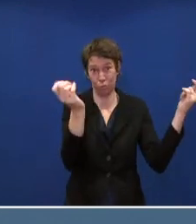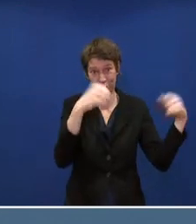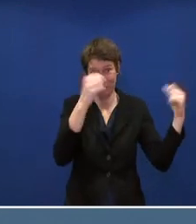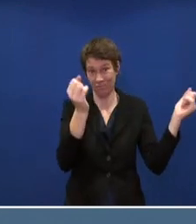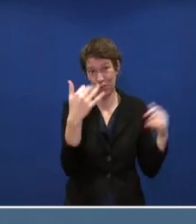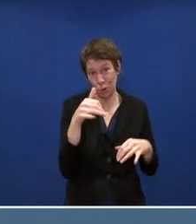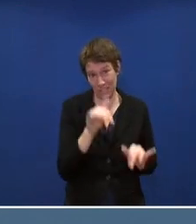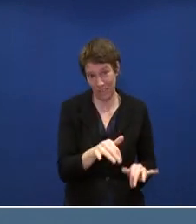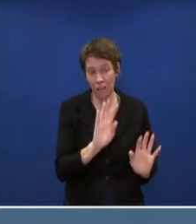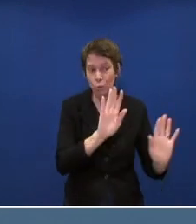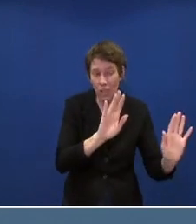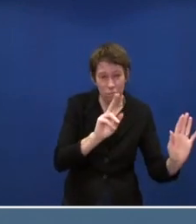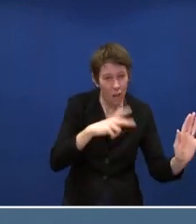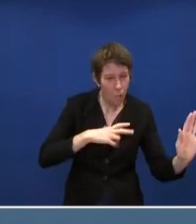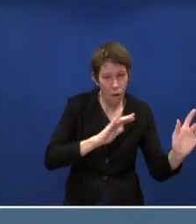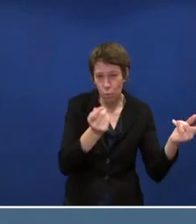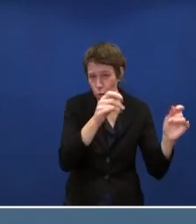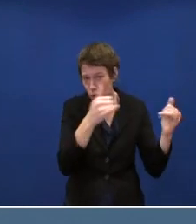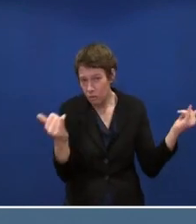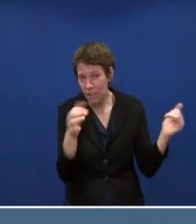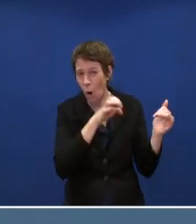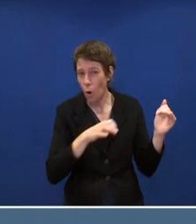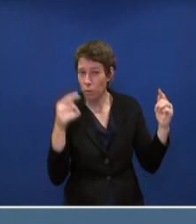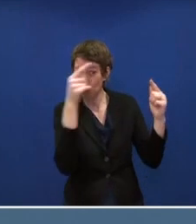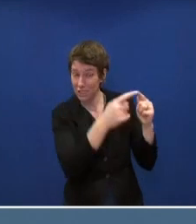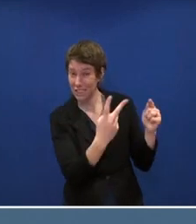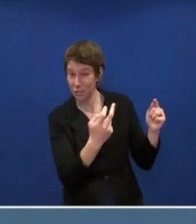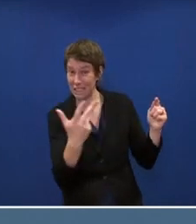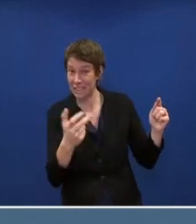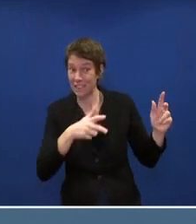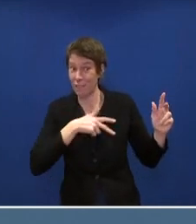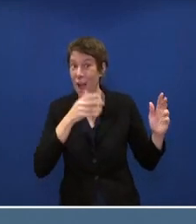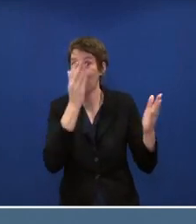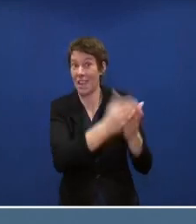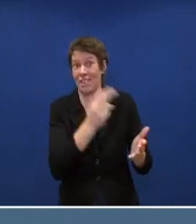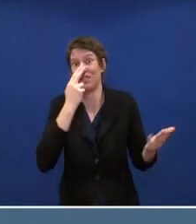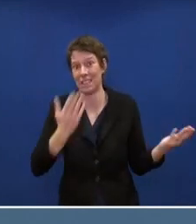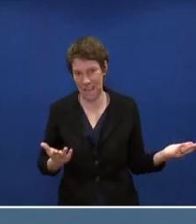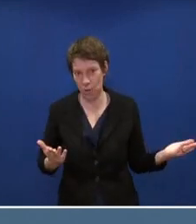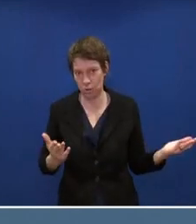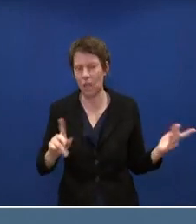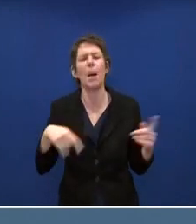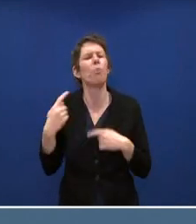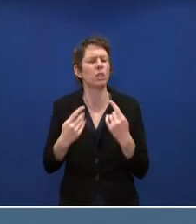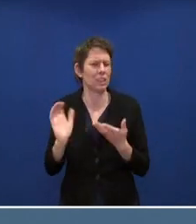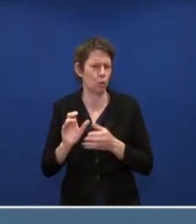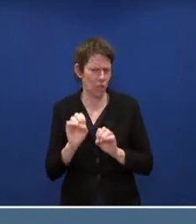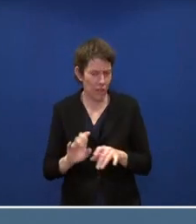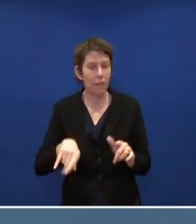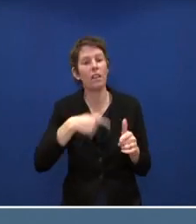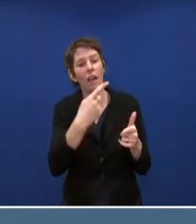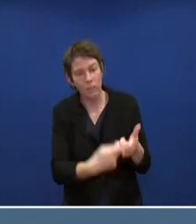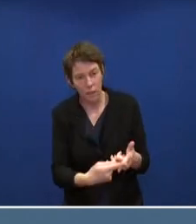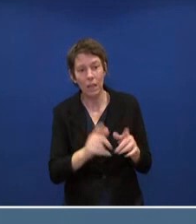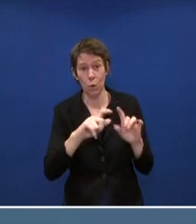Erstmal müssen wir diesen Beschluss abwarten, wie der aussieht, wie das europäische Ziel 2030 dann am Ende ausfällt. Dann, ich kann den Prozess kurz erklären, dann wird die Kommission